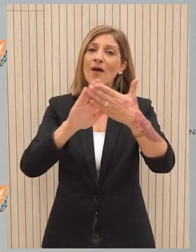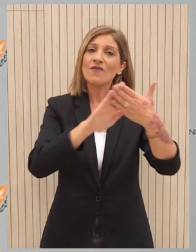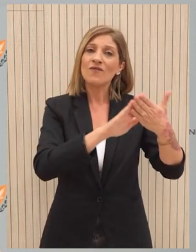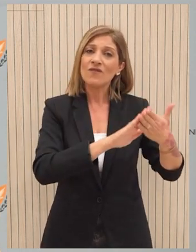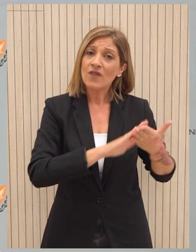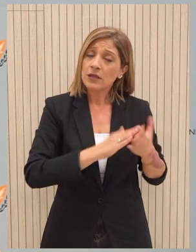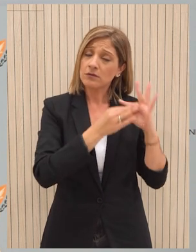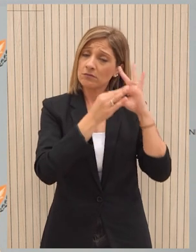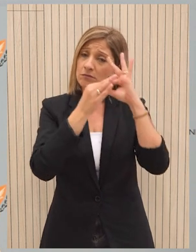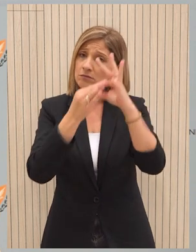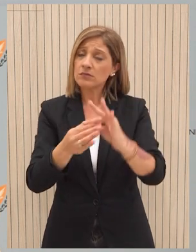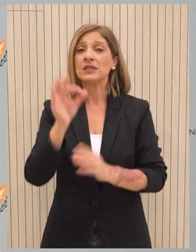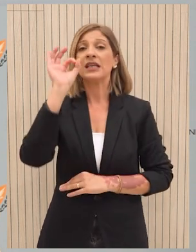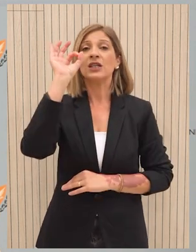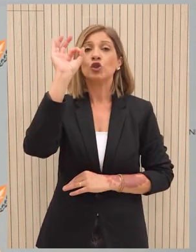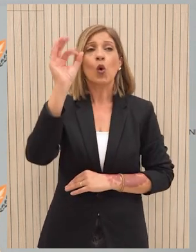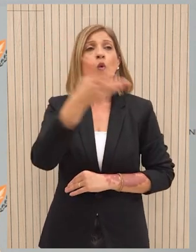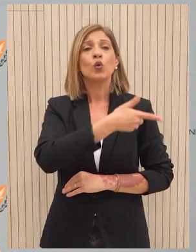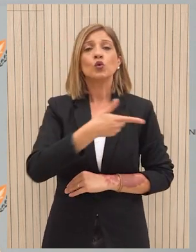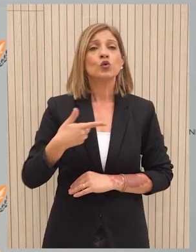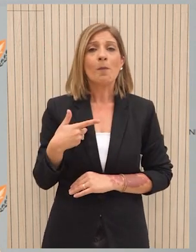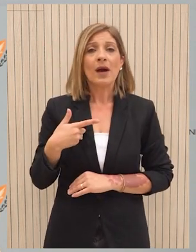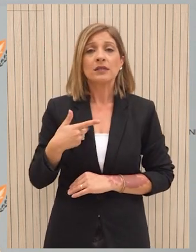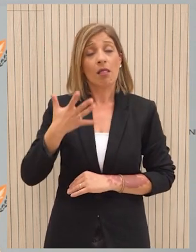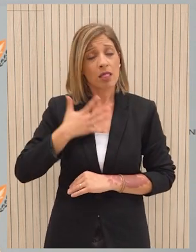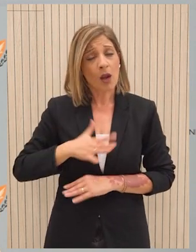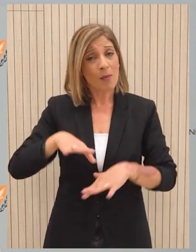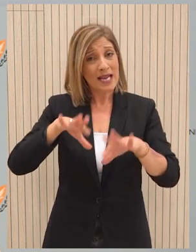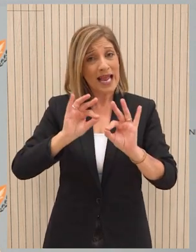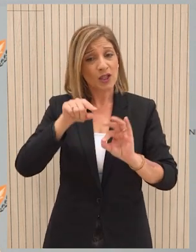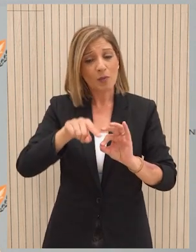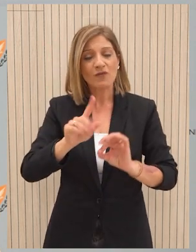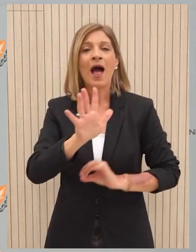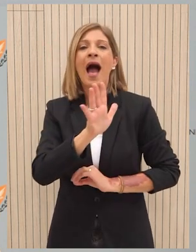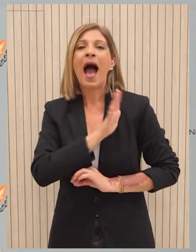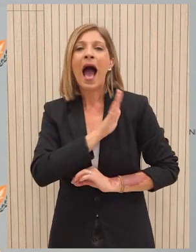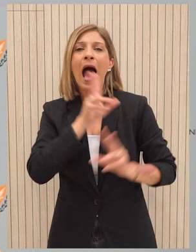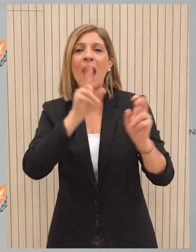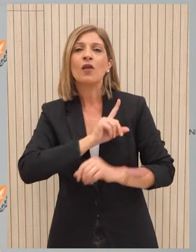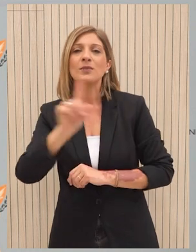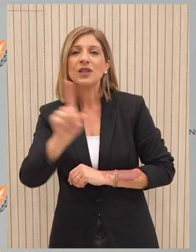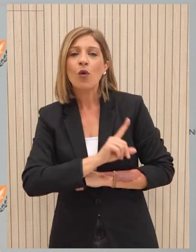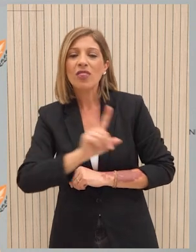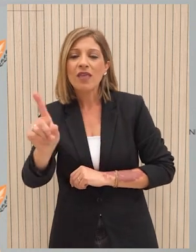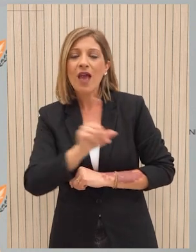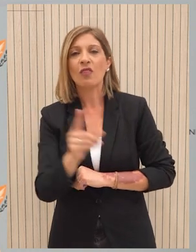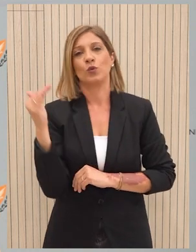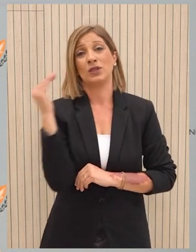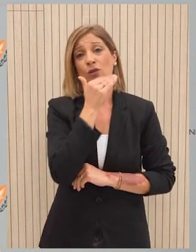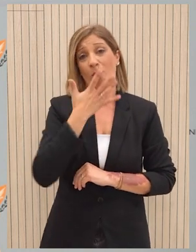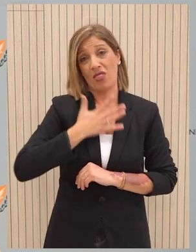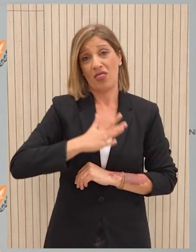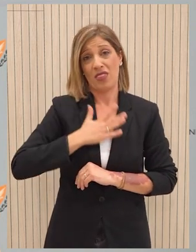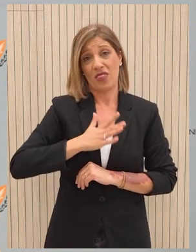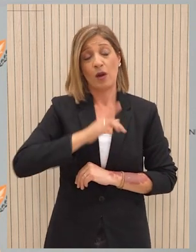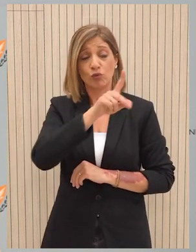εντατικοποιηθούν. Εμάς ο στόχος μας είναι η υλοποίηση αυτού του ανθρωπιστικού διαδρόμου το συντομότερο δυνατόν, γιατί όπως πολύ σωστά έχετε αναφέρει,